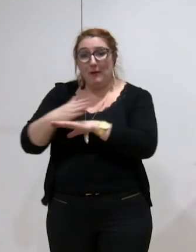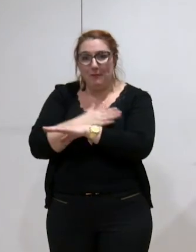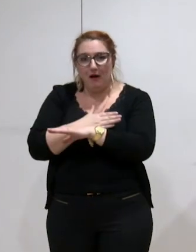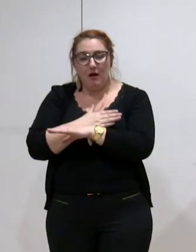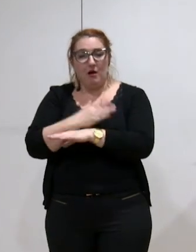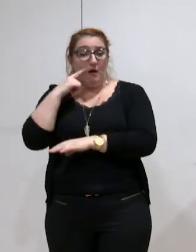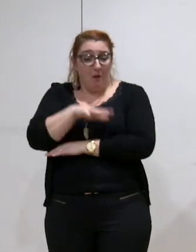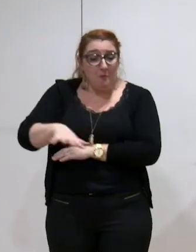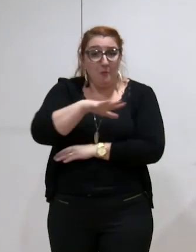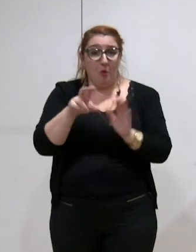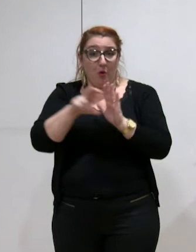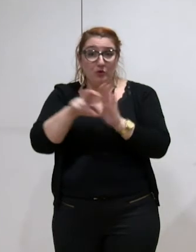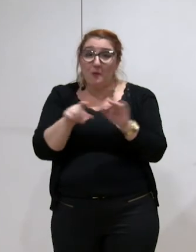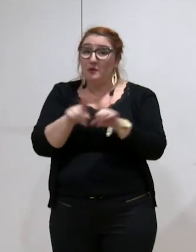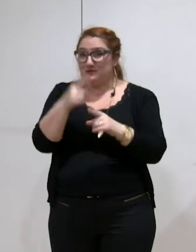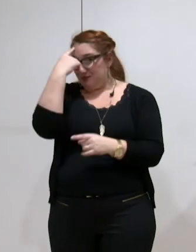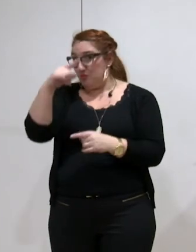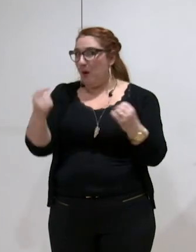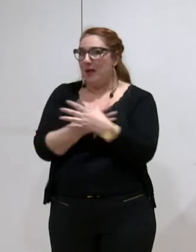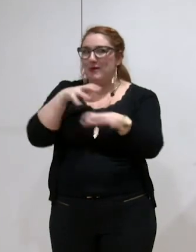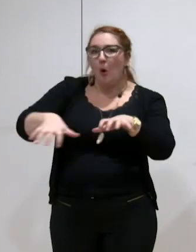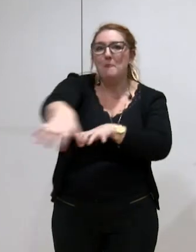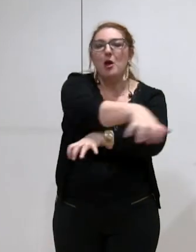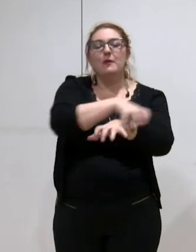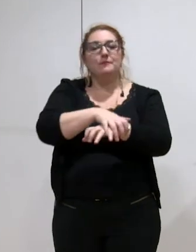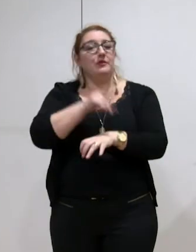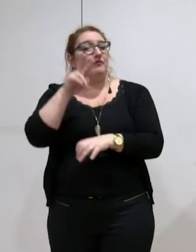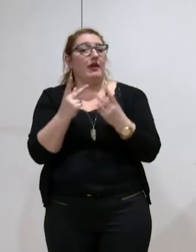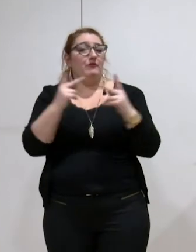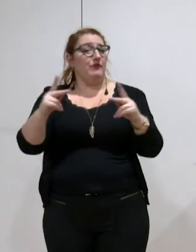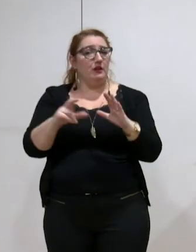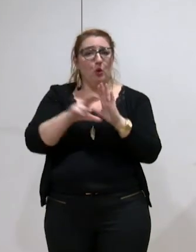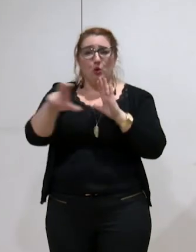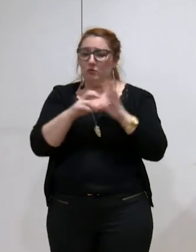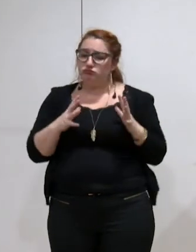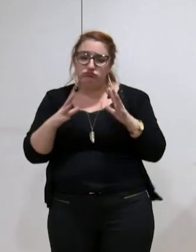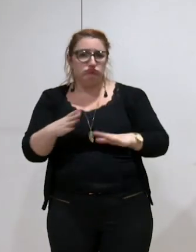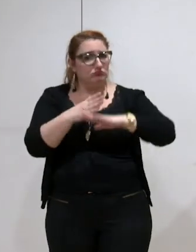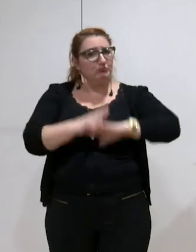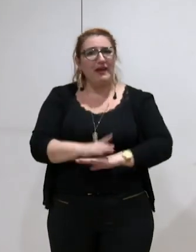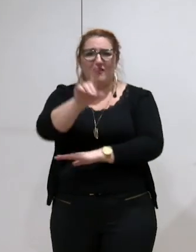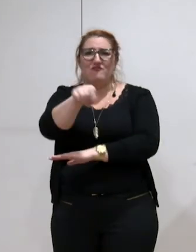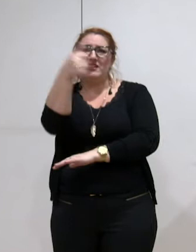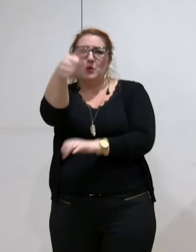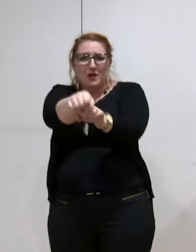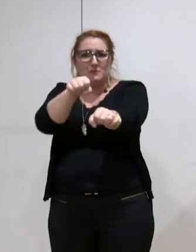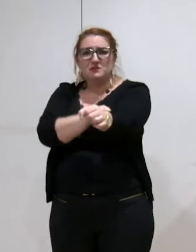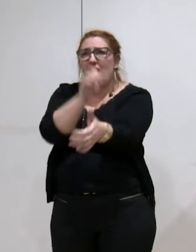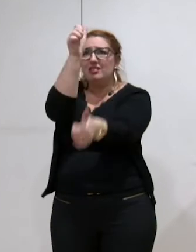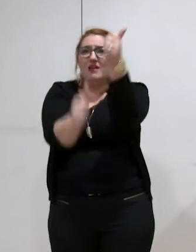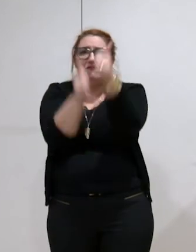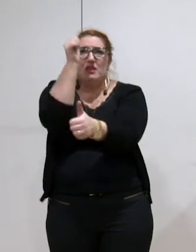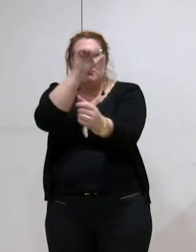La ville de Grenoble est prête et volontaire en tant que ville à relever les défis du XXIe siècle à l'échelle de la